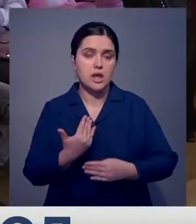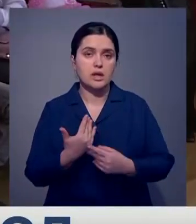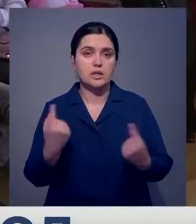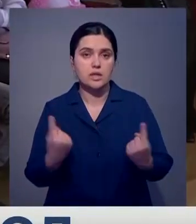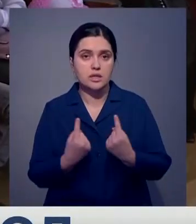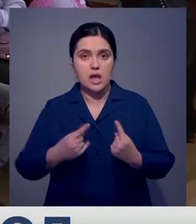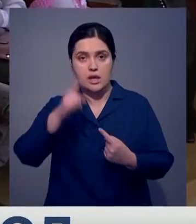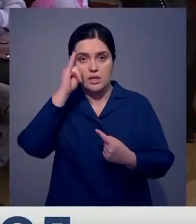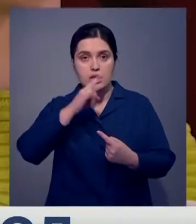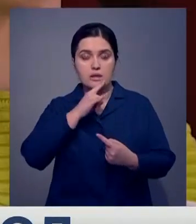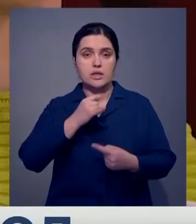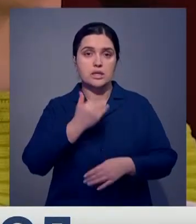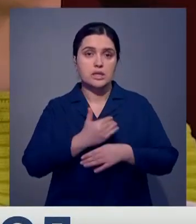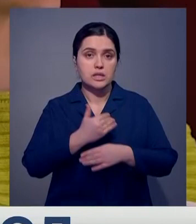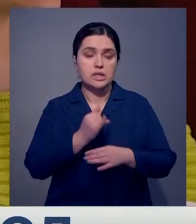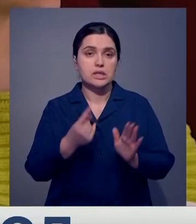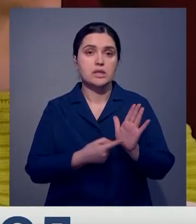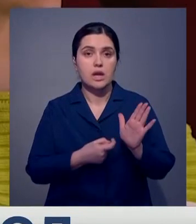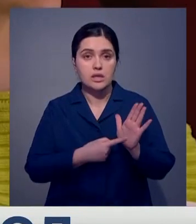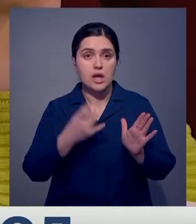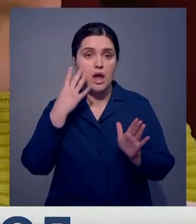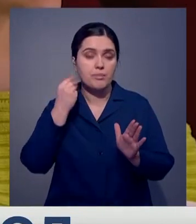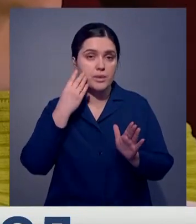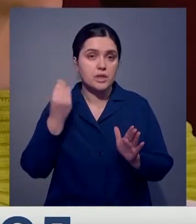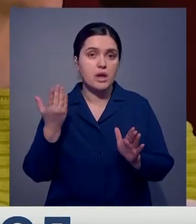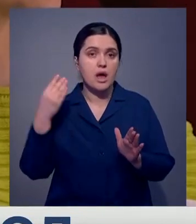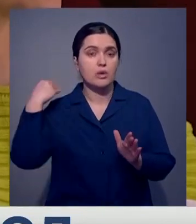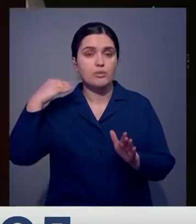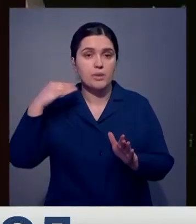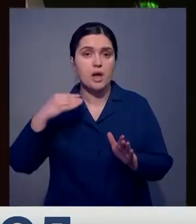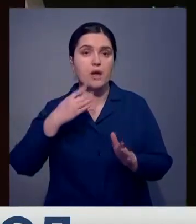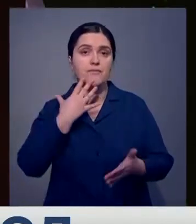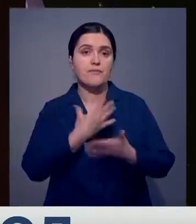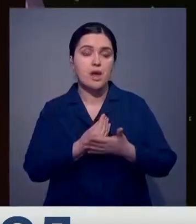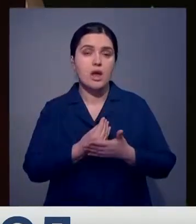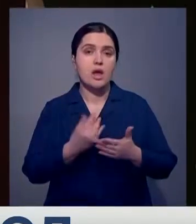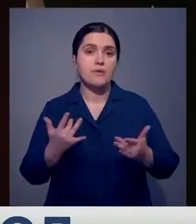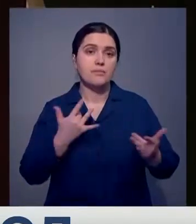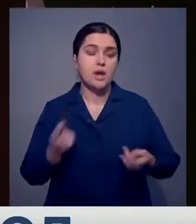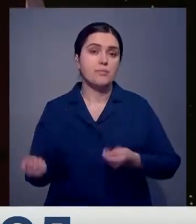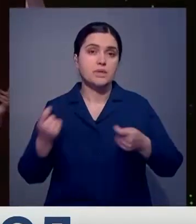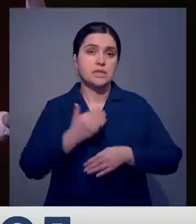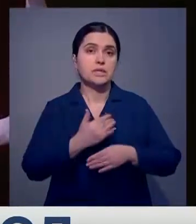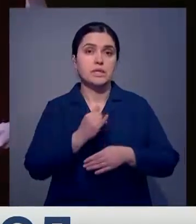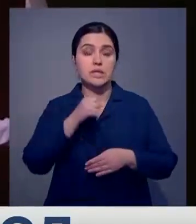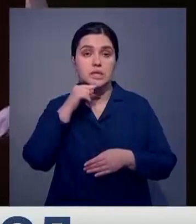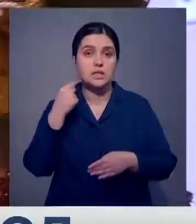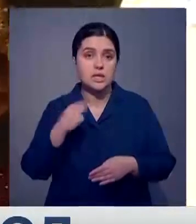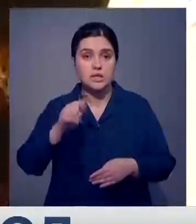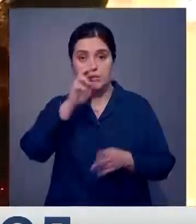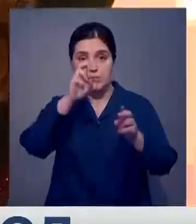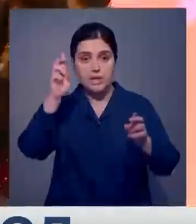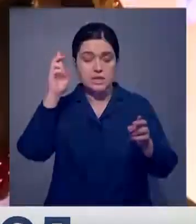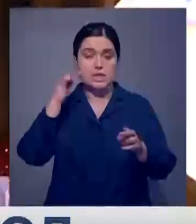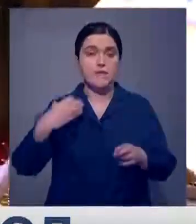театральные традиции. Казахстан представили театры из Караганды, Алматы и Актобе. Кроме того, свои постановки привезли театры из